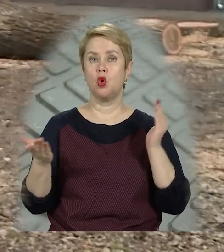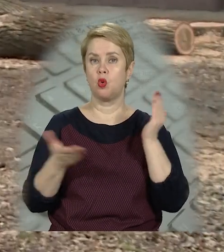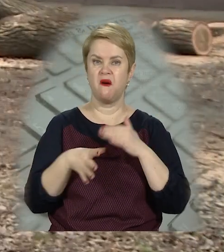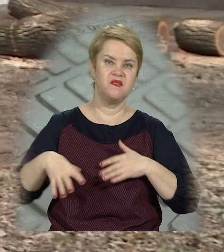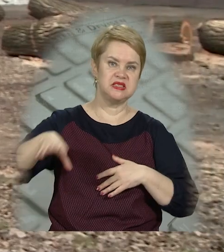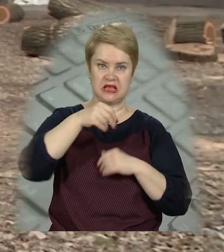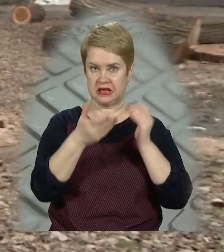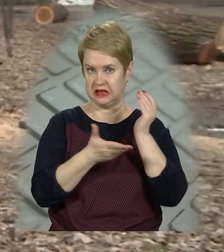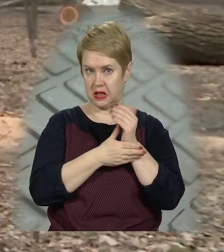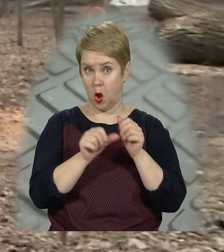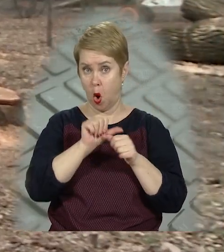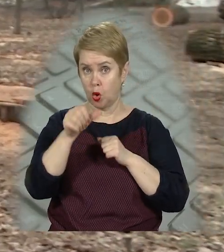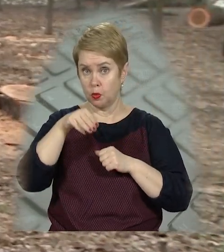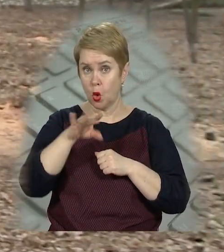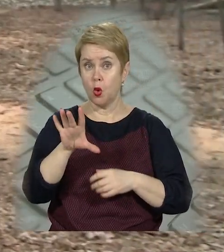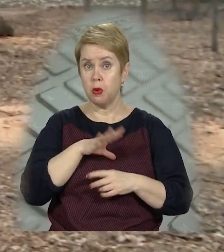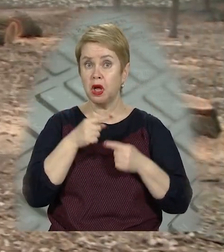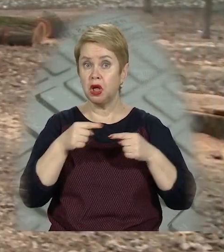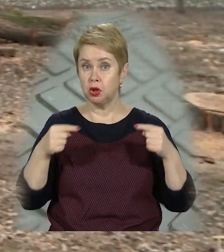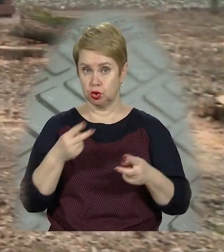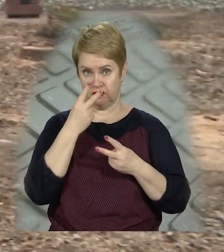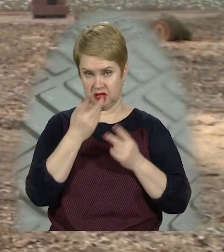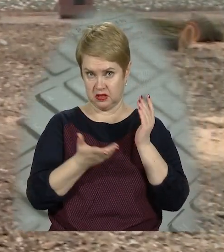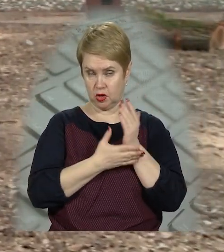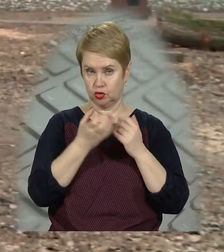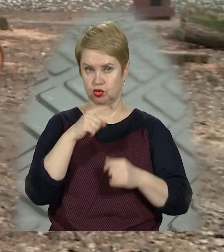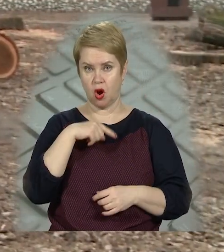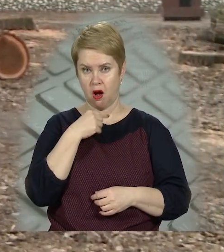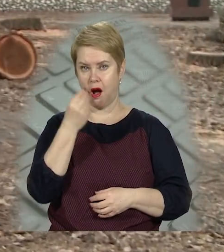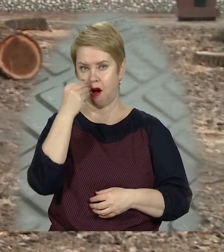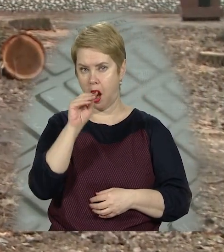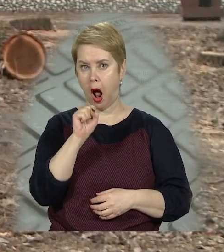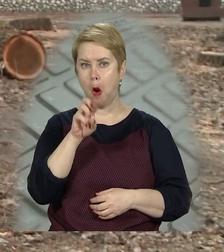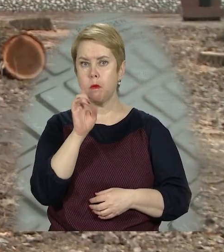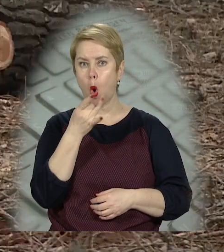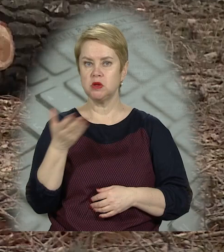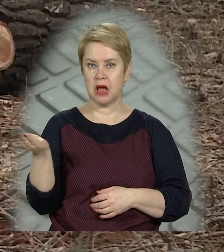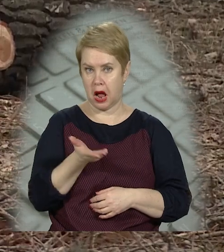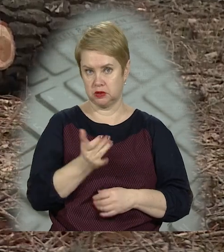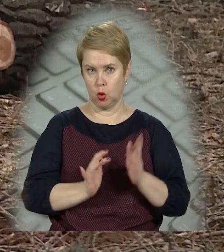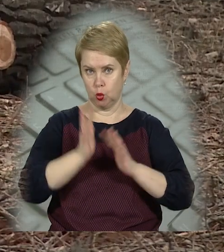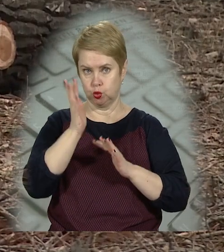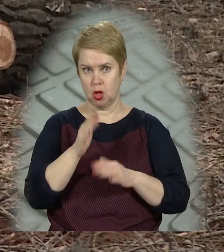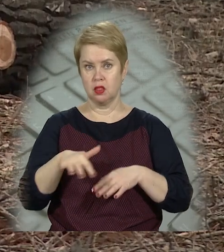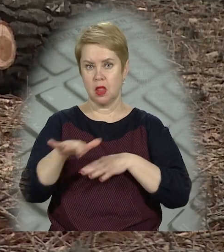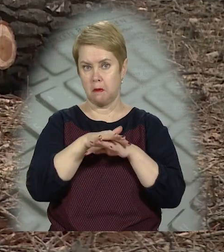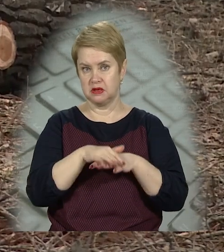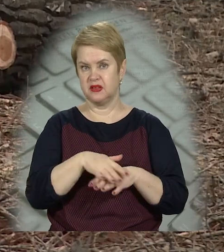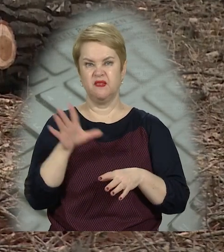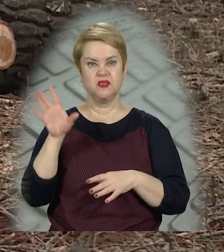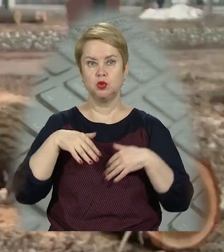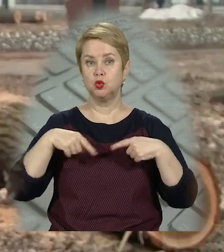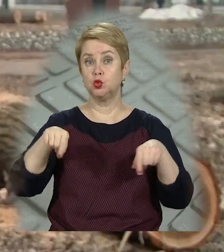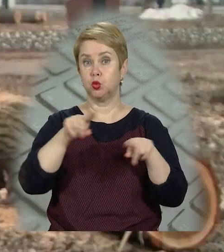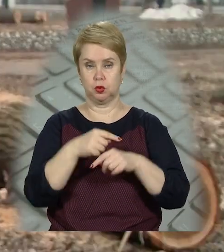рубати усі дерева, оскільки окрім тополі були і інші види. Ще кажуть, краще б амброзію косили, кущі якої на масиві майже